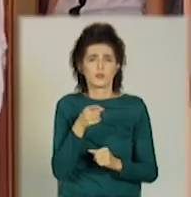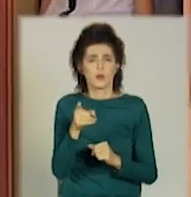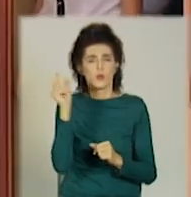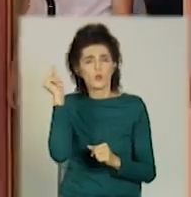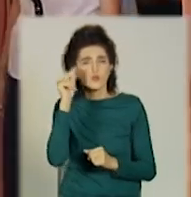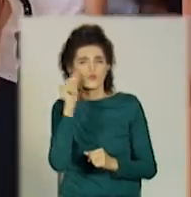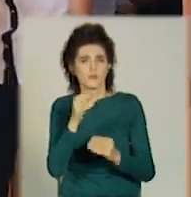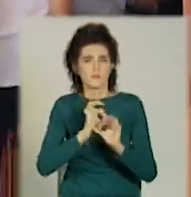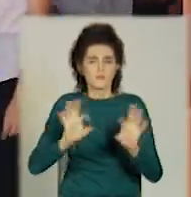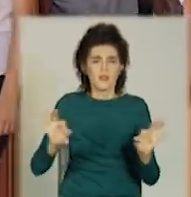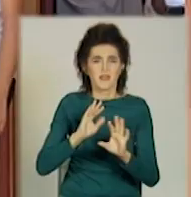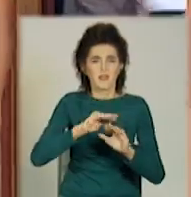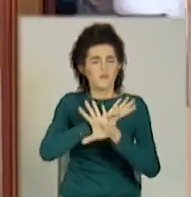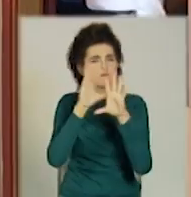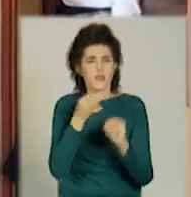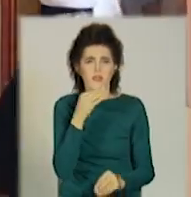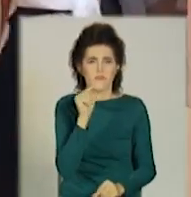вітаються з Тетяною Петрівною.